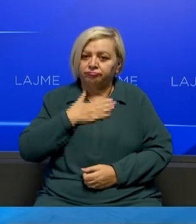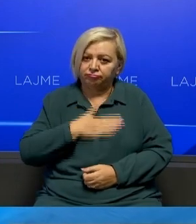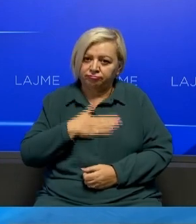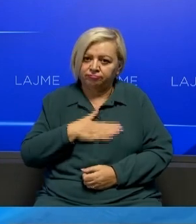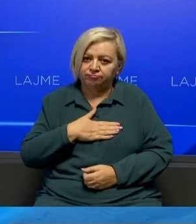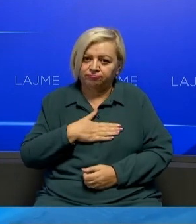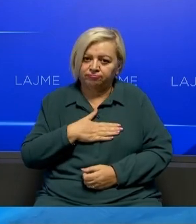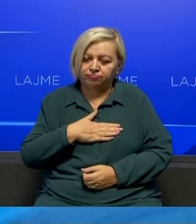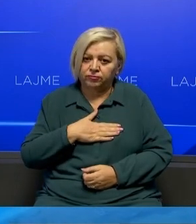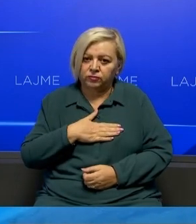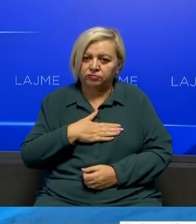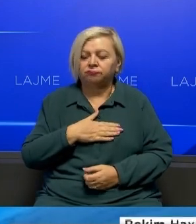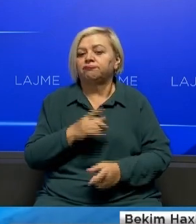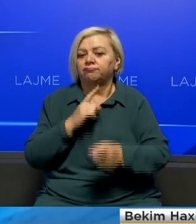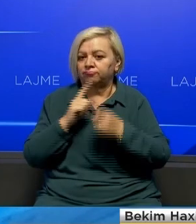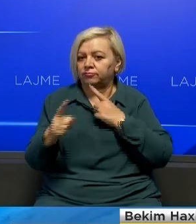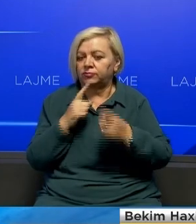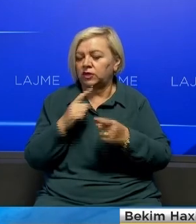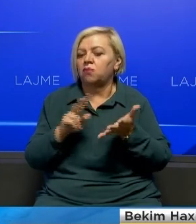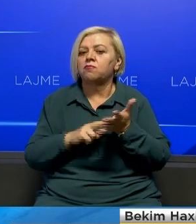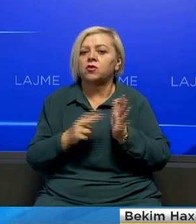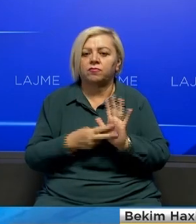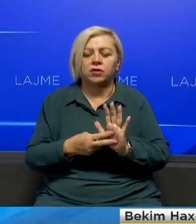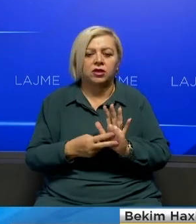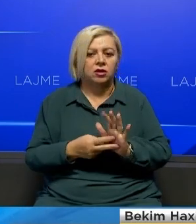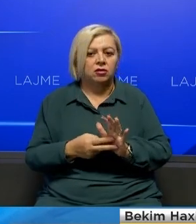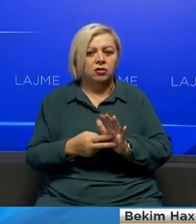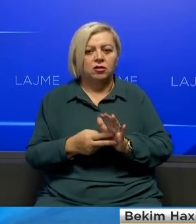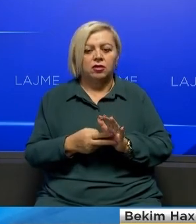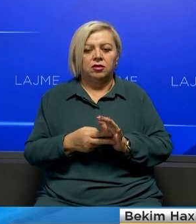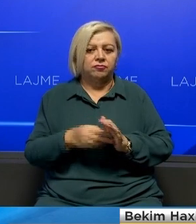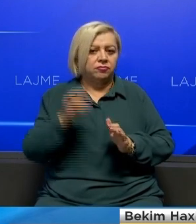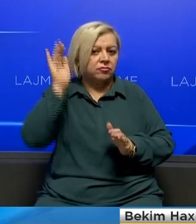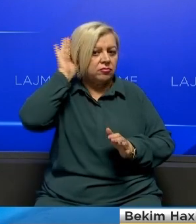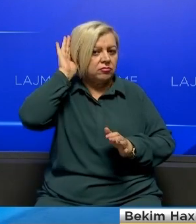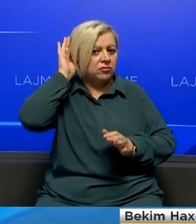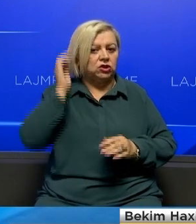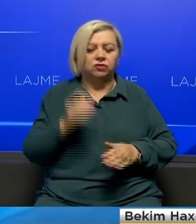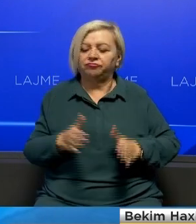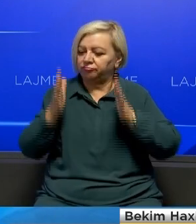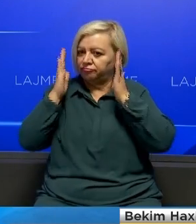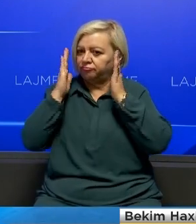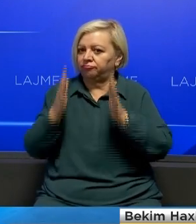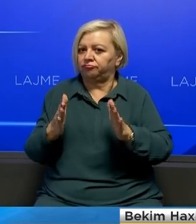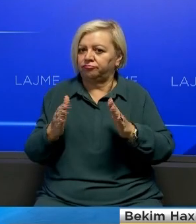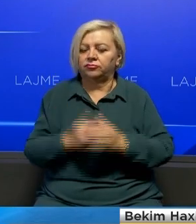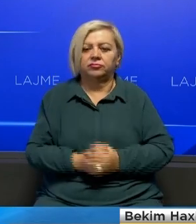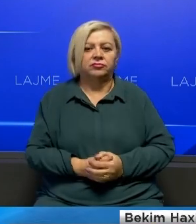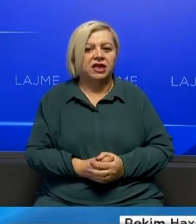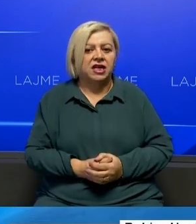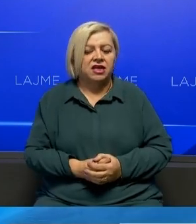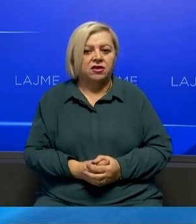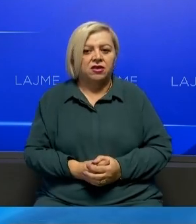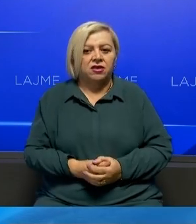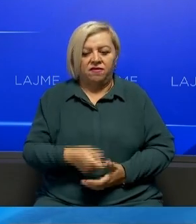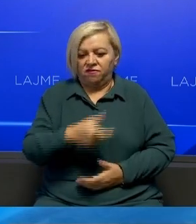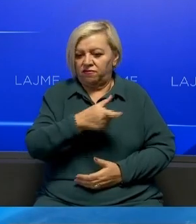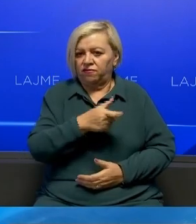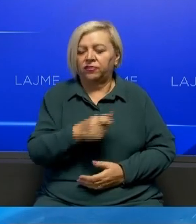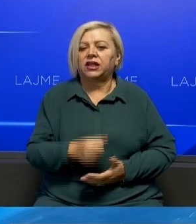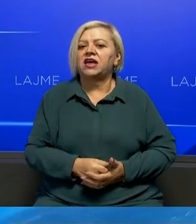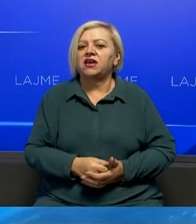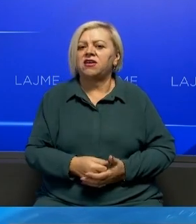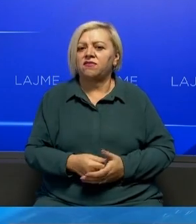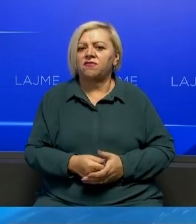Që të diskutoja këtë problem Me një minister kredibel Që vrejtet e deputetve I mërë që rëzësht